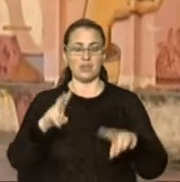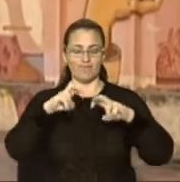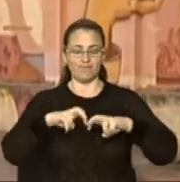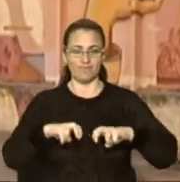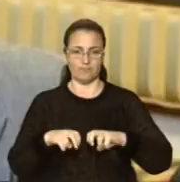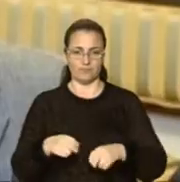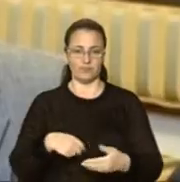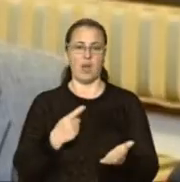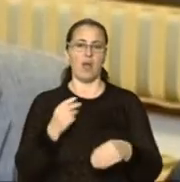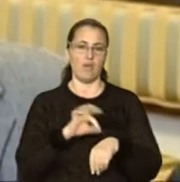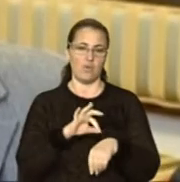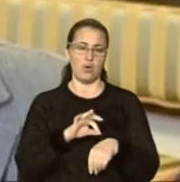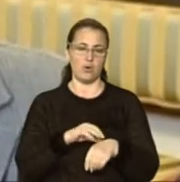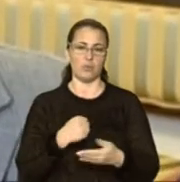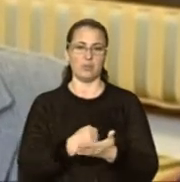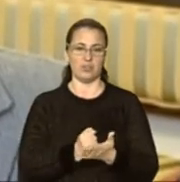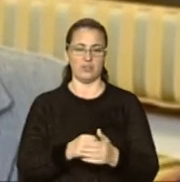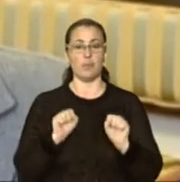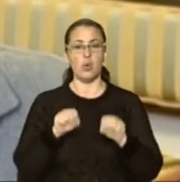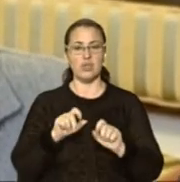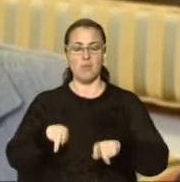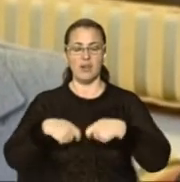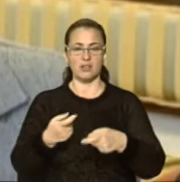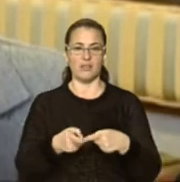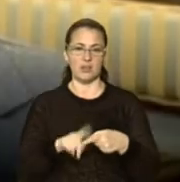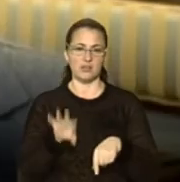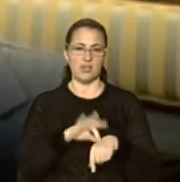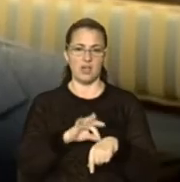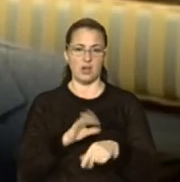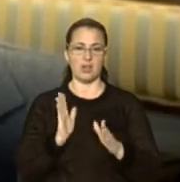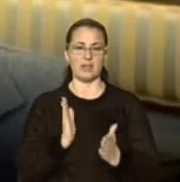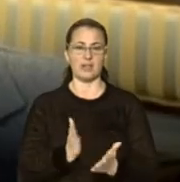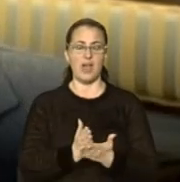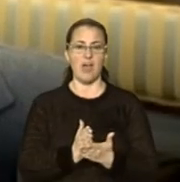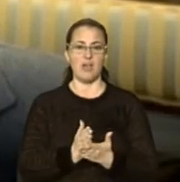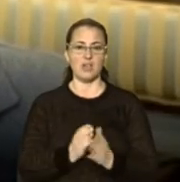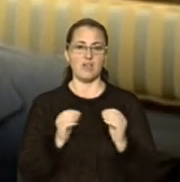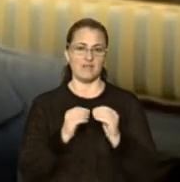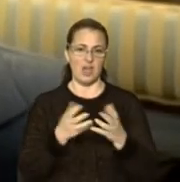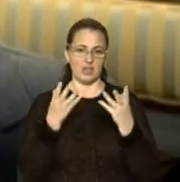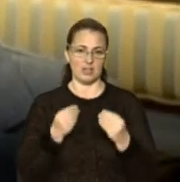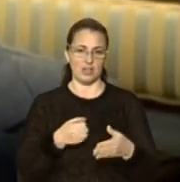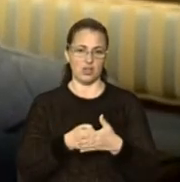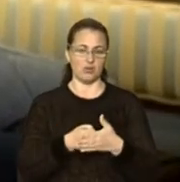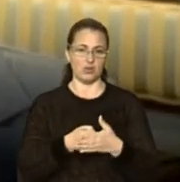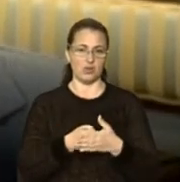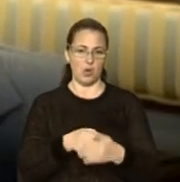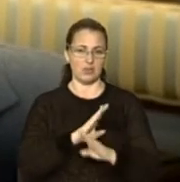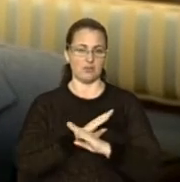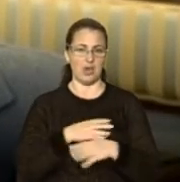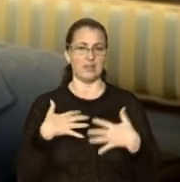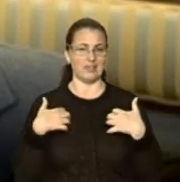підтвердився. Можливість передавати це захворювання є лише у 10 днів до часу смерті тварини.